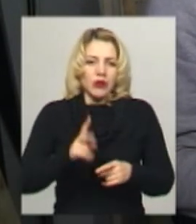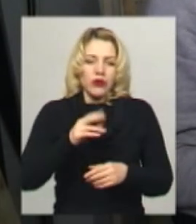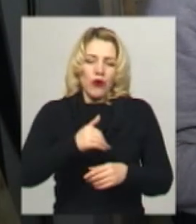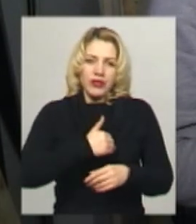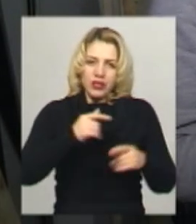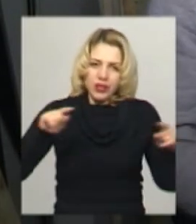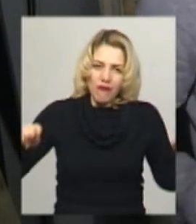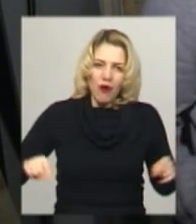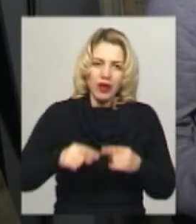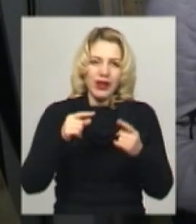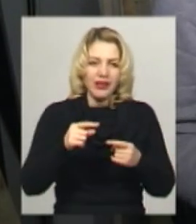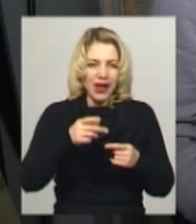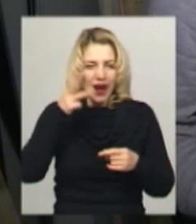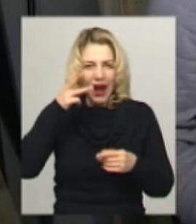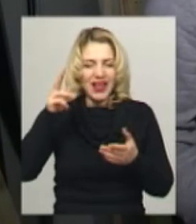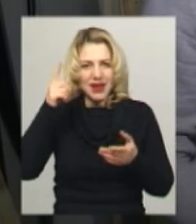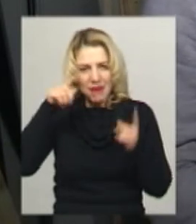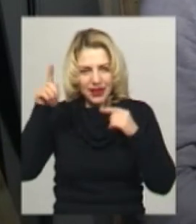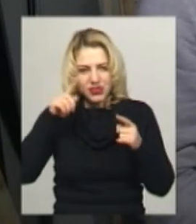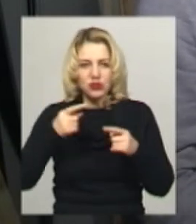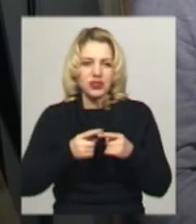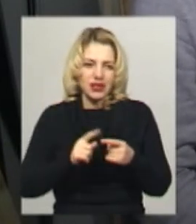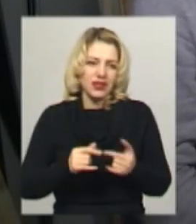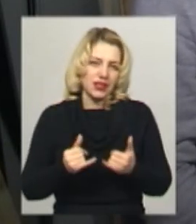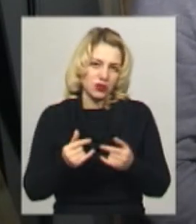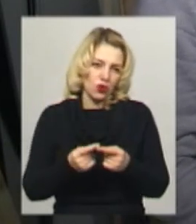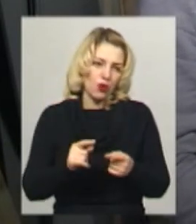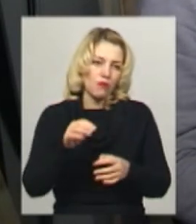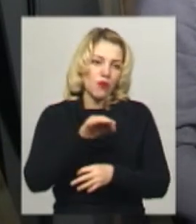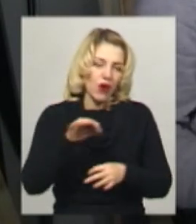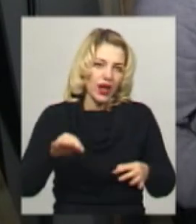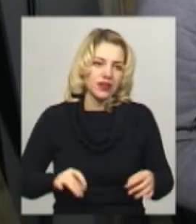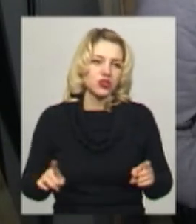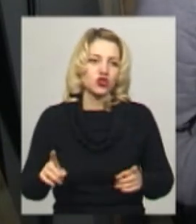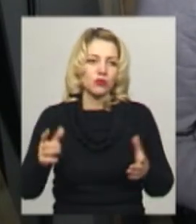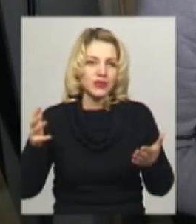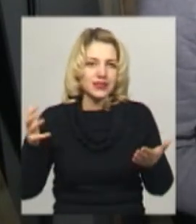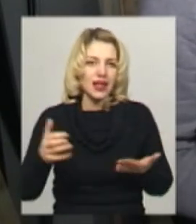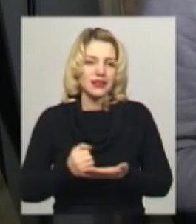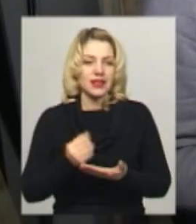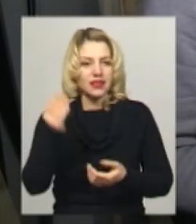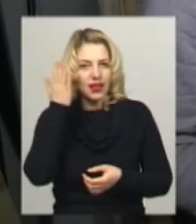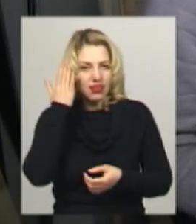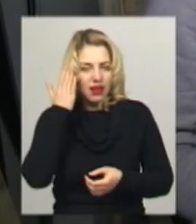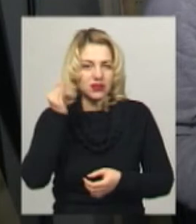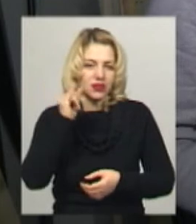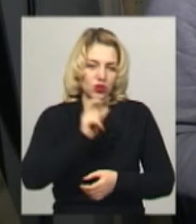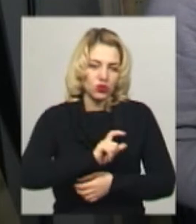створювати анімацію. І для цього цей проєкт, щоб знайти таланти, знайти